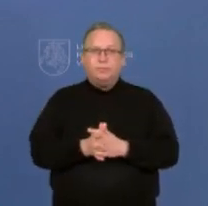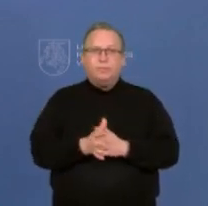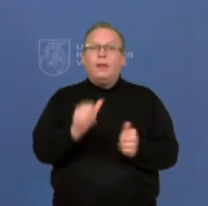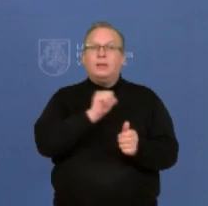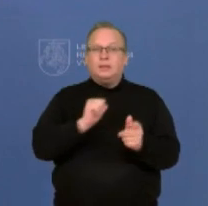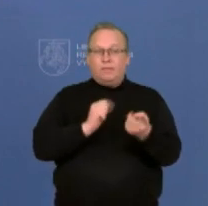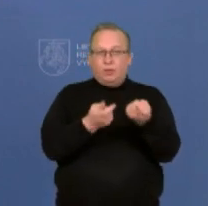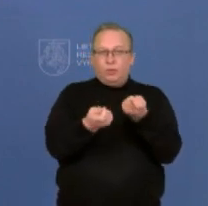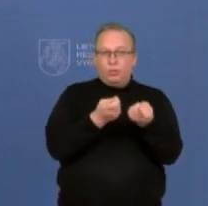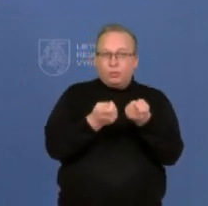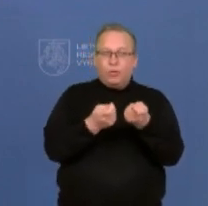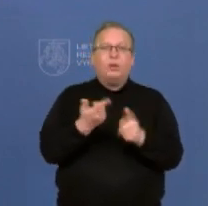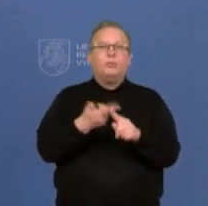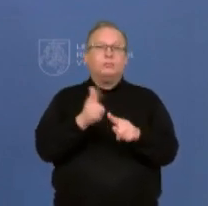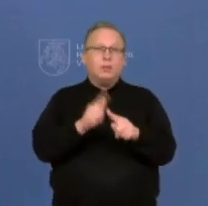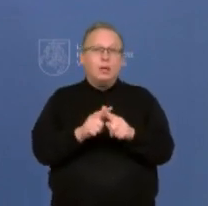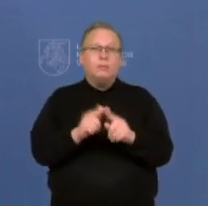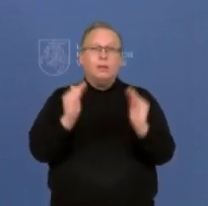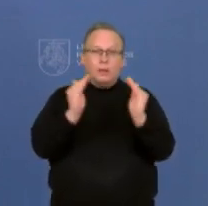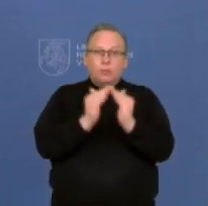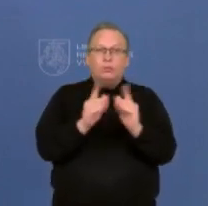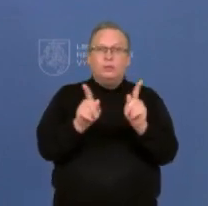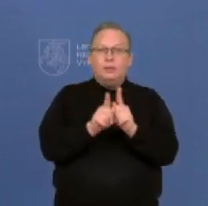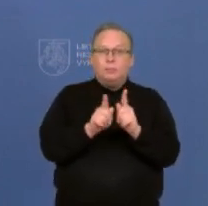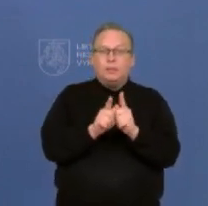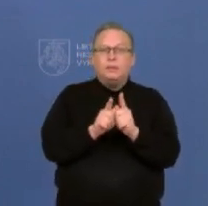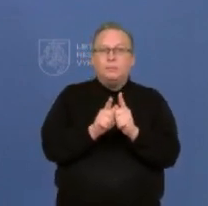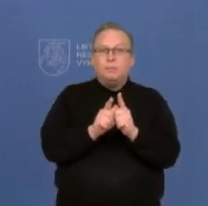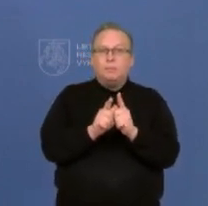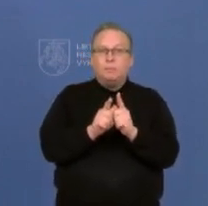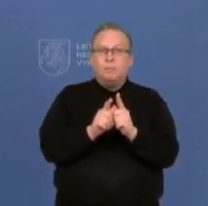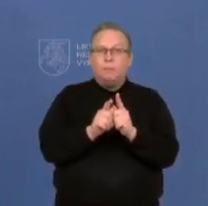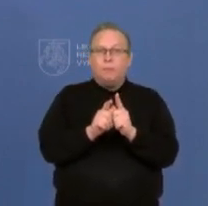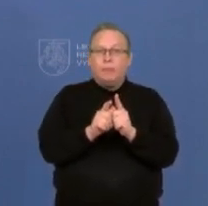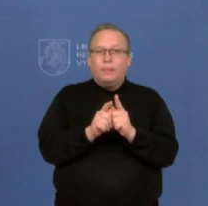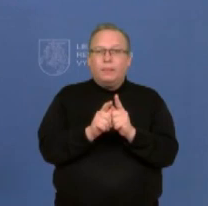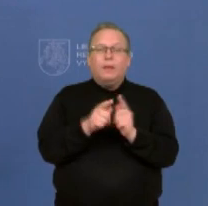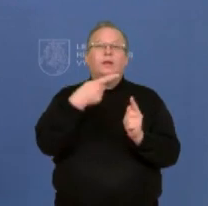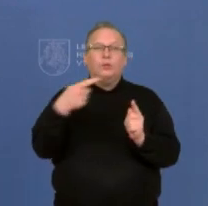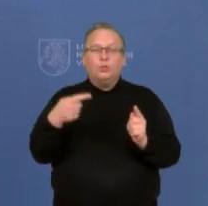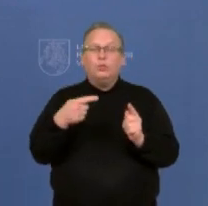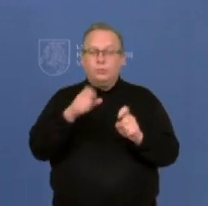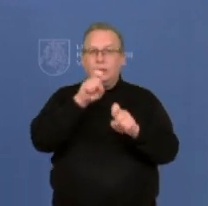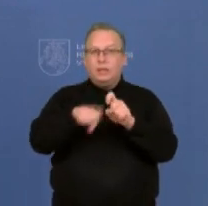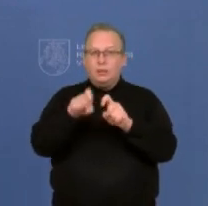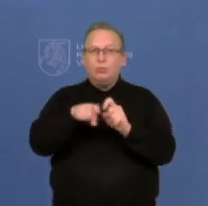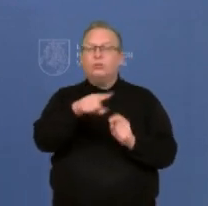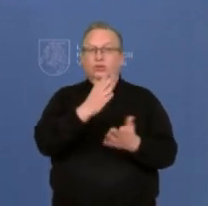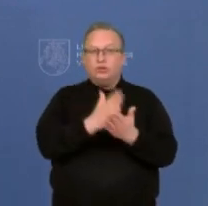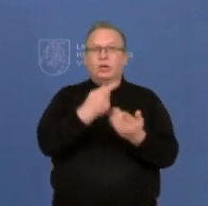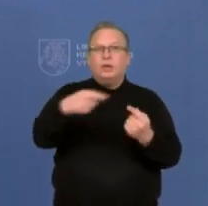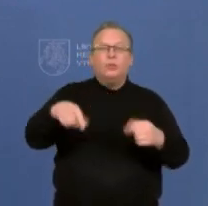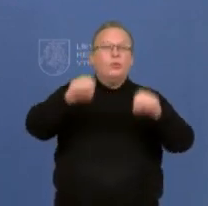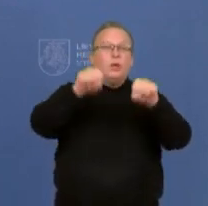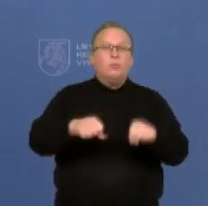Savikontrolė, testai namams, kaupinių metodų veikia, taip, kad yra, yra, sakykime, tų priemonių,